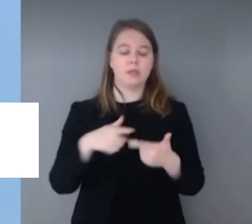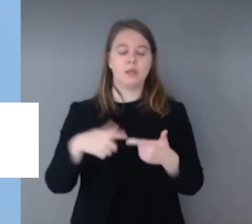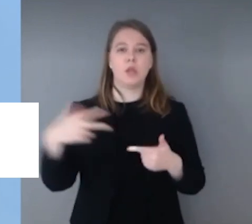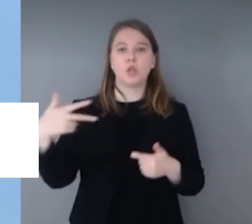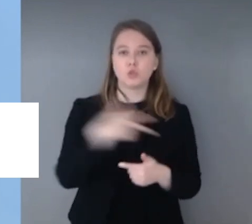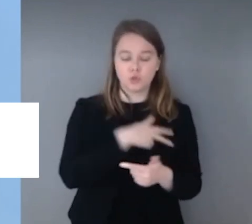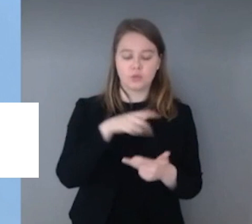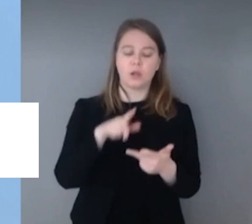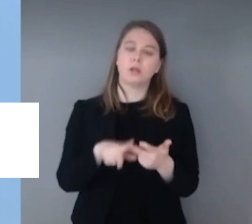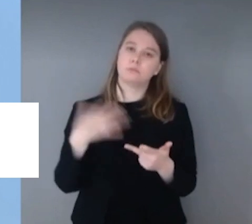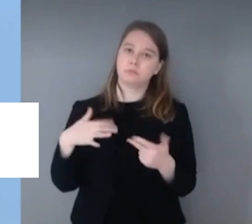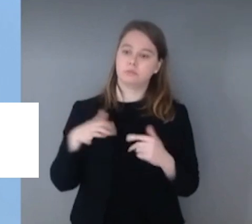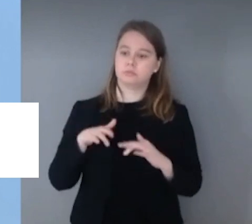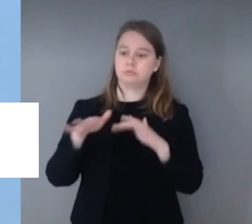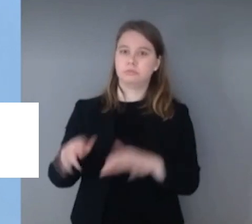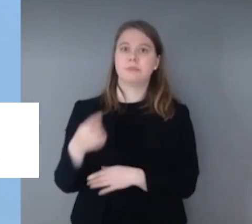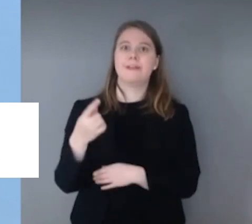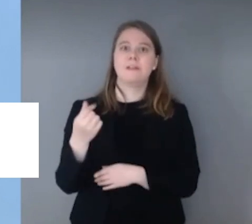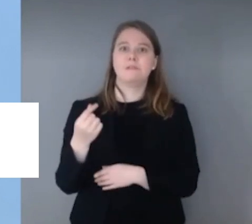gravierende finanzpolitische, ökonomische Auswirkungen hat. Dank.